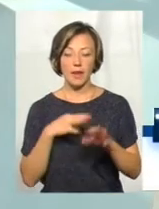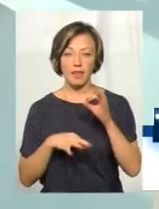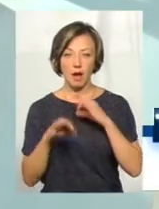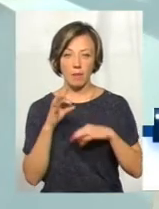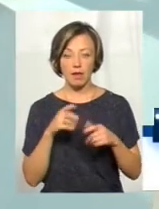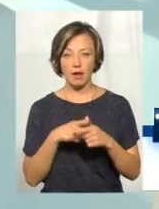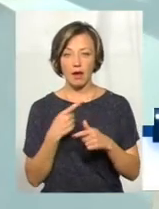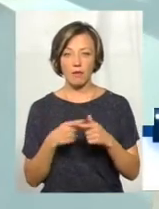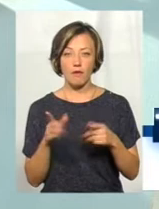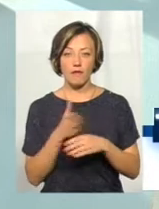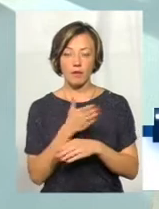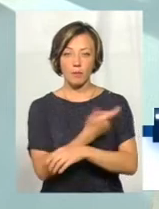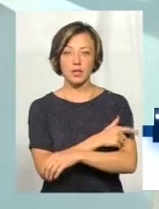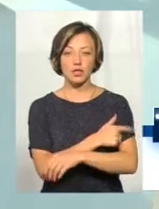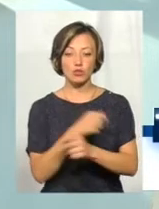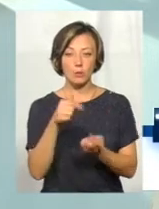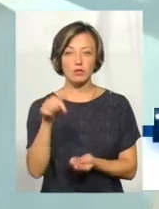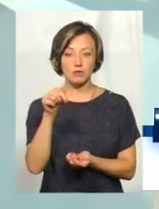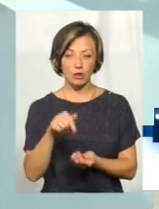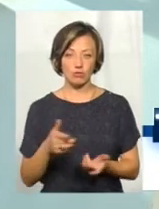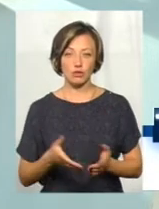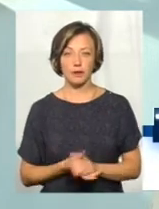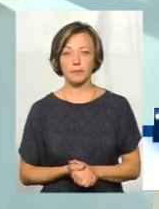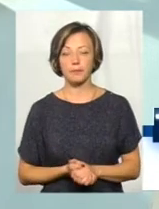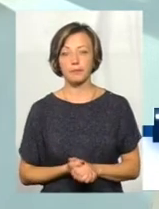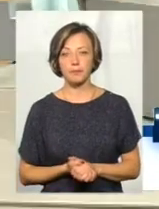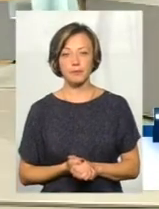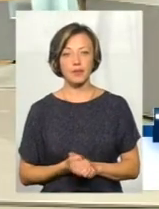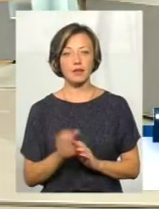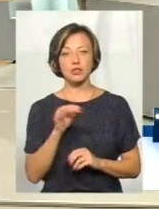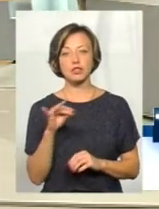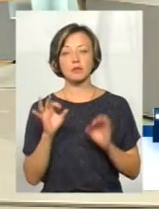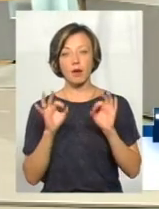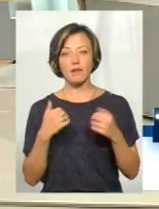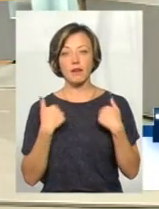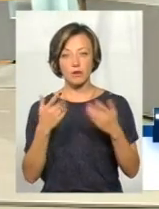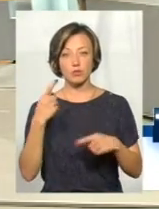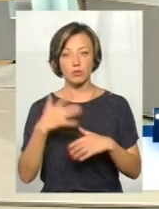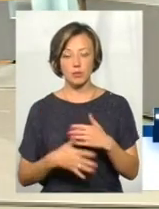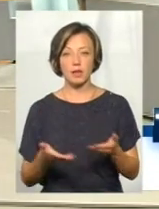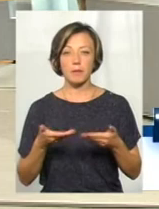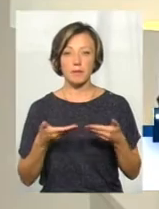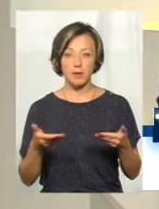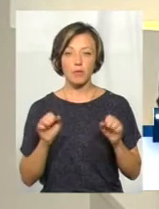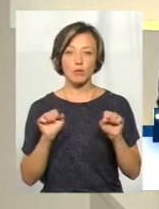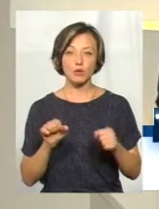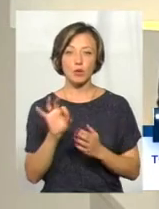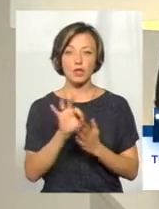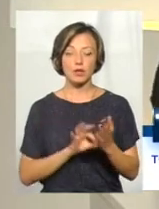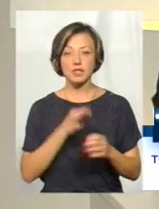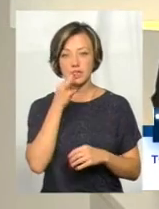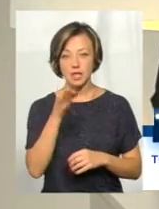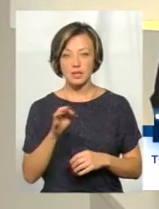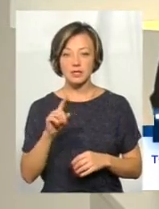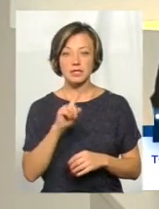або виробів медичного призначення. Пані Олє, чи правильно я вас зрозуміла? Тобто, ми можемо одразу сказати,